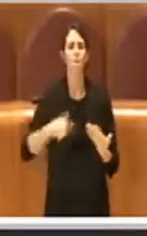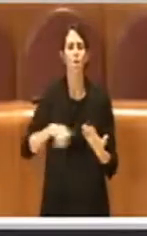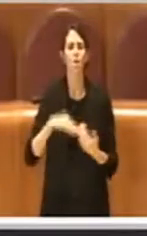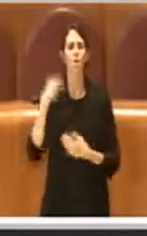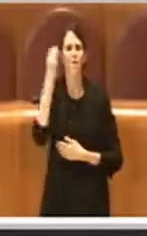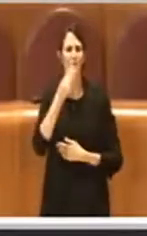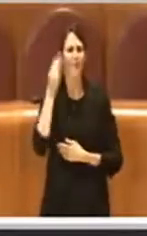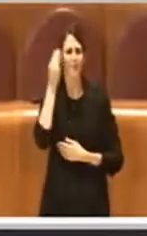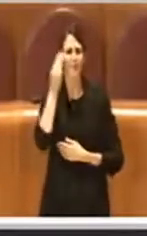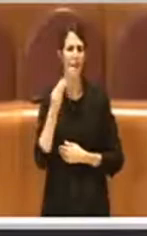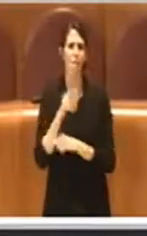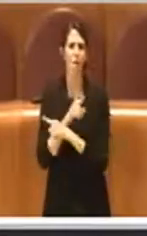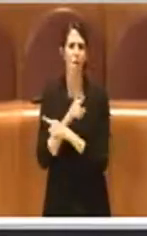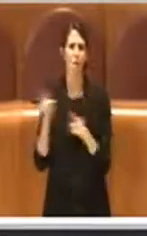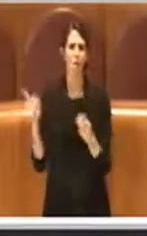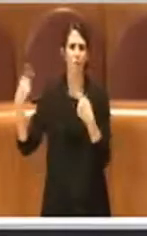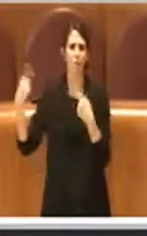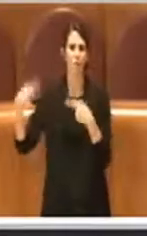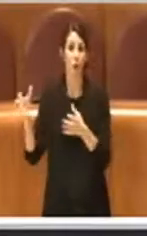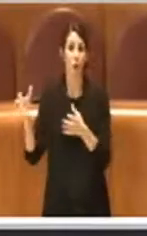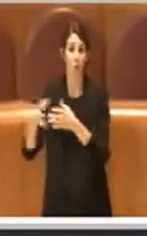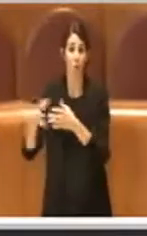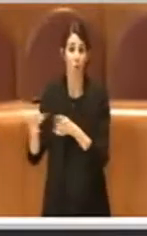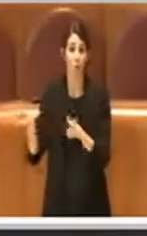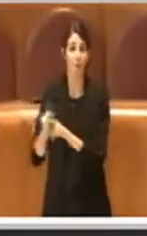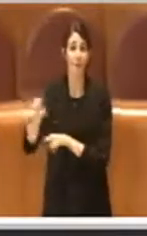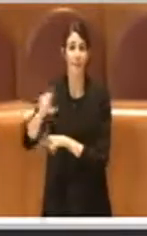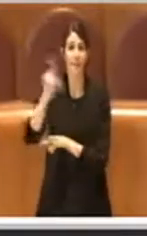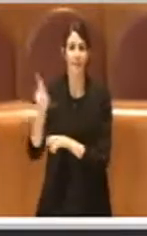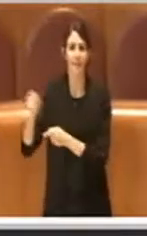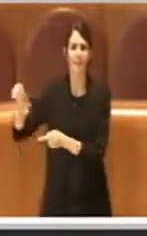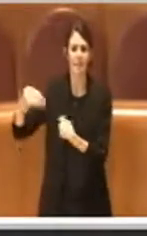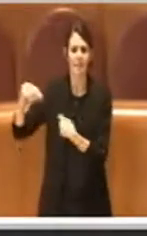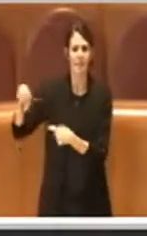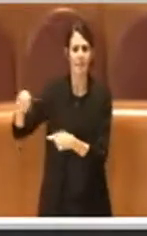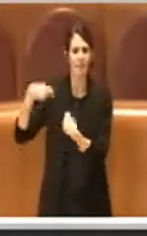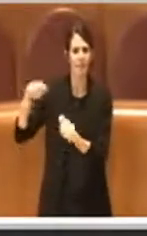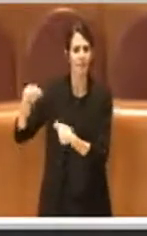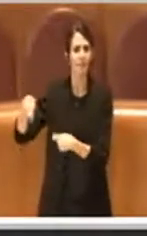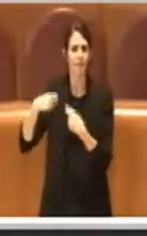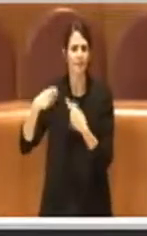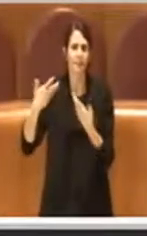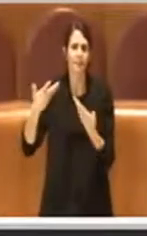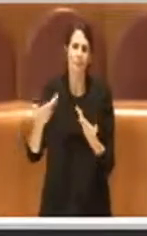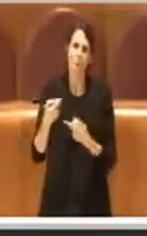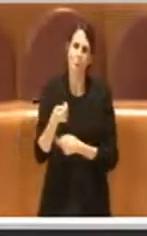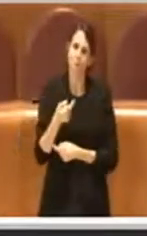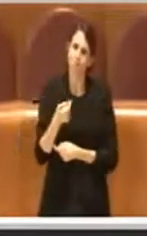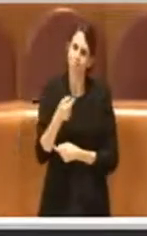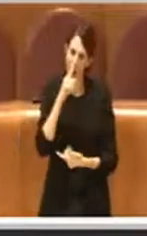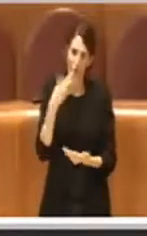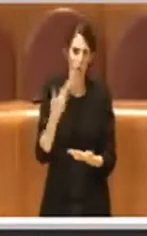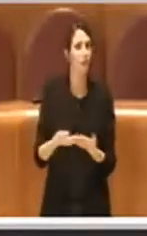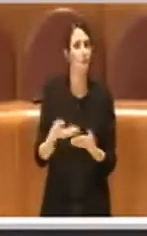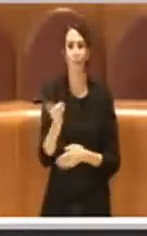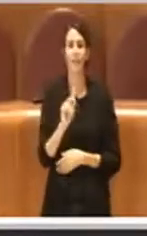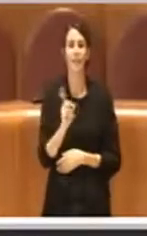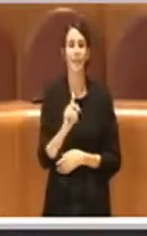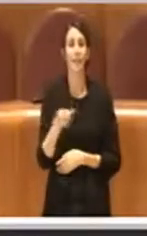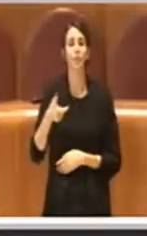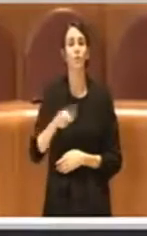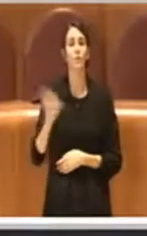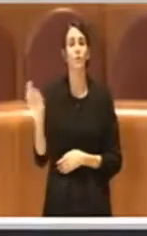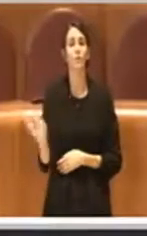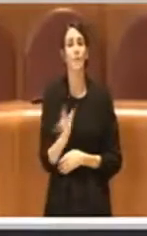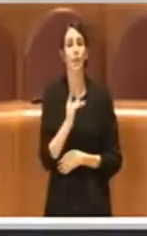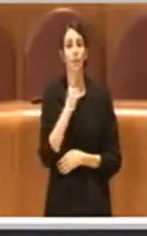insistere da parte di Fratelli d'Italia decisamente pretestuoso e un po' fuori luogo, perché quando ci si dice